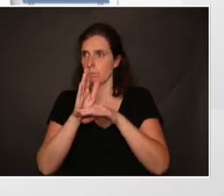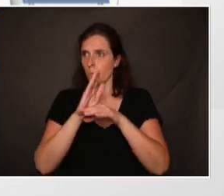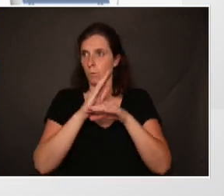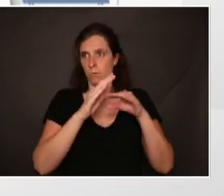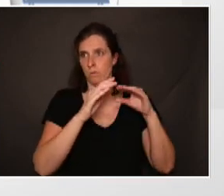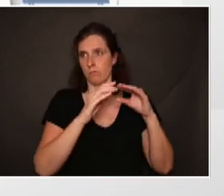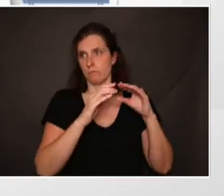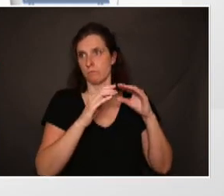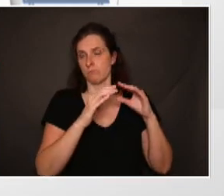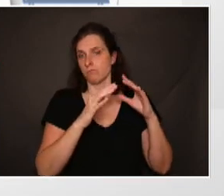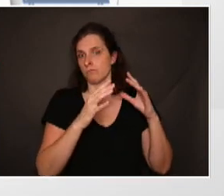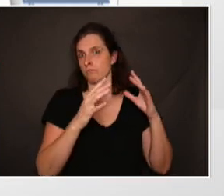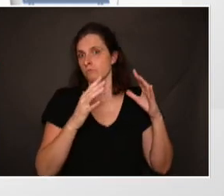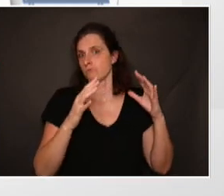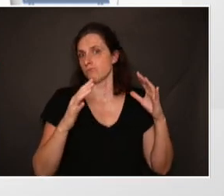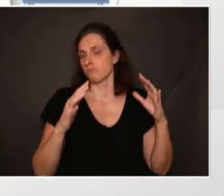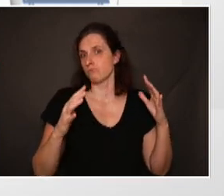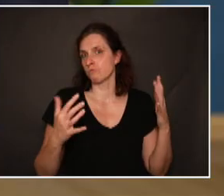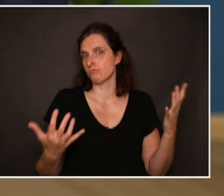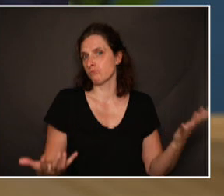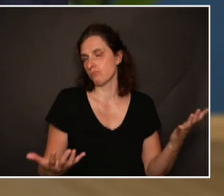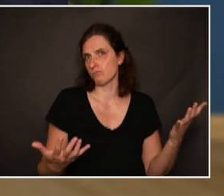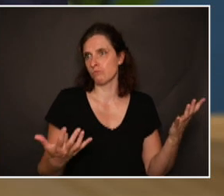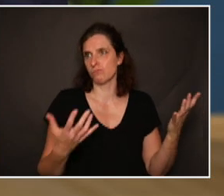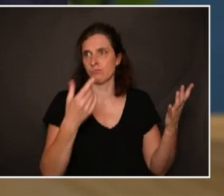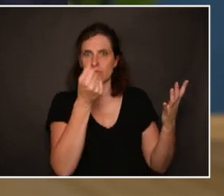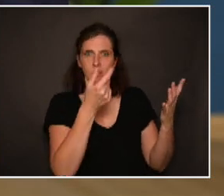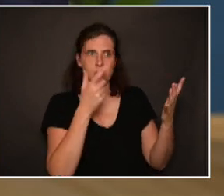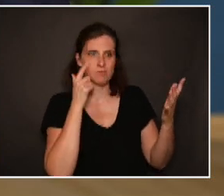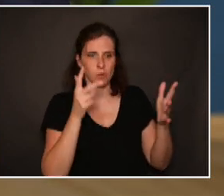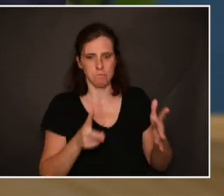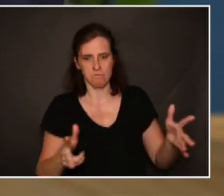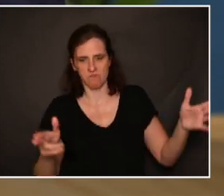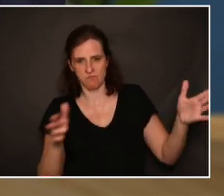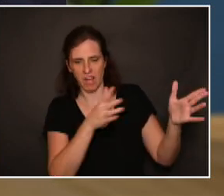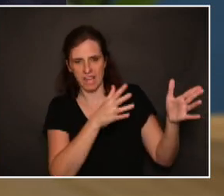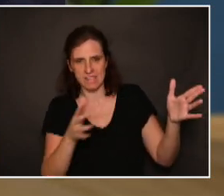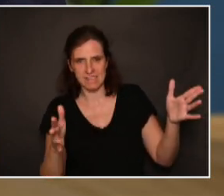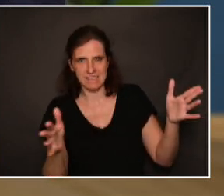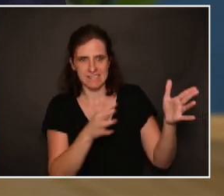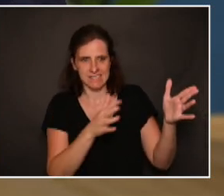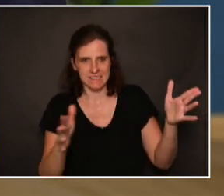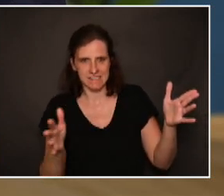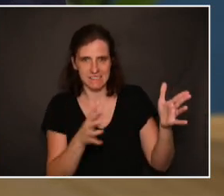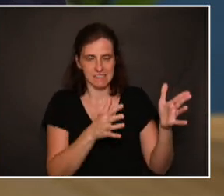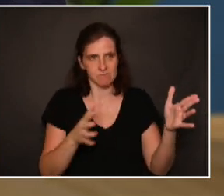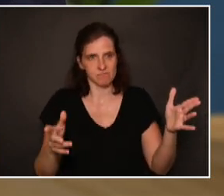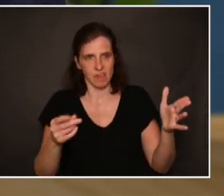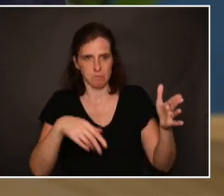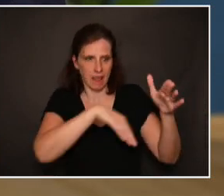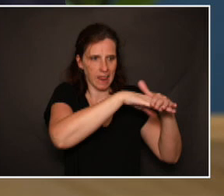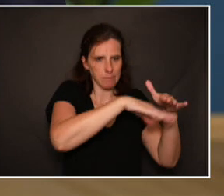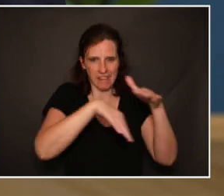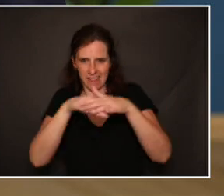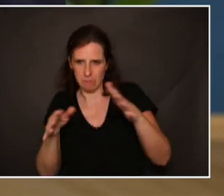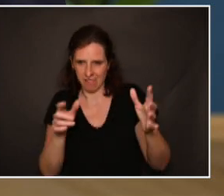phase dont il est difficile de donner des frontières